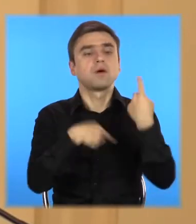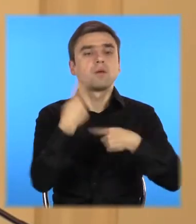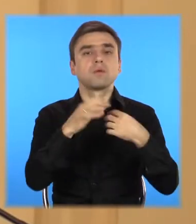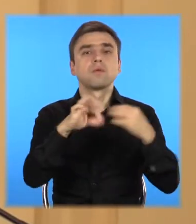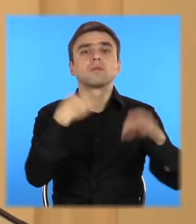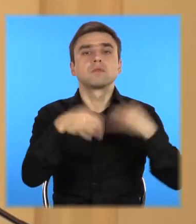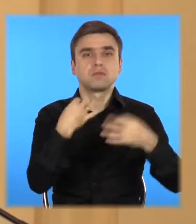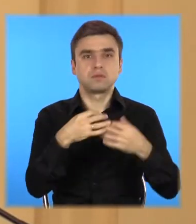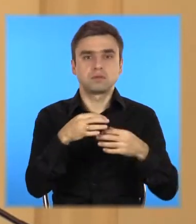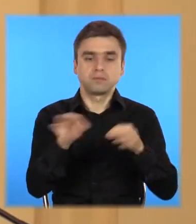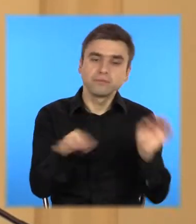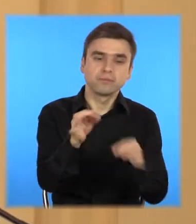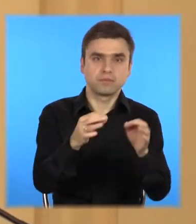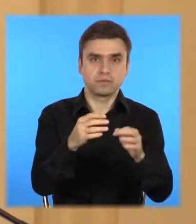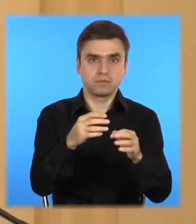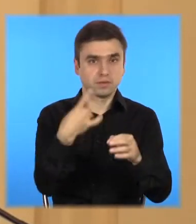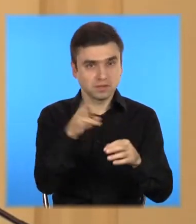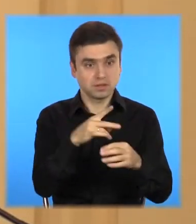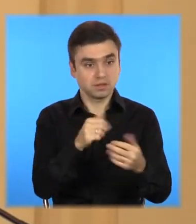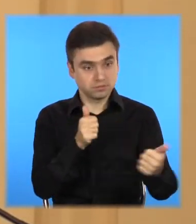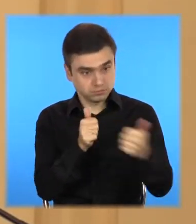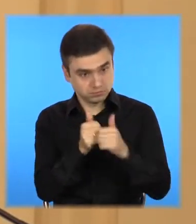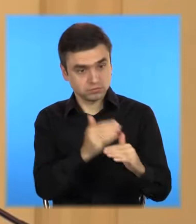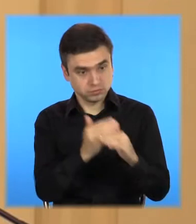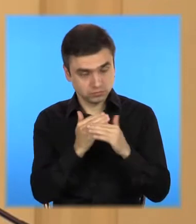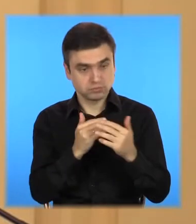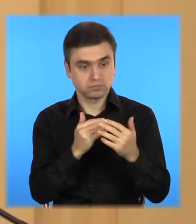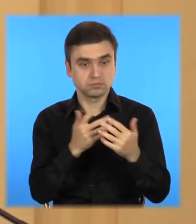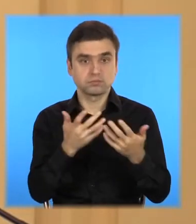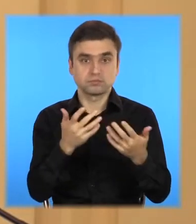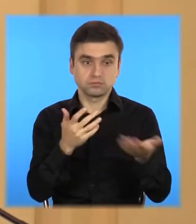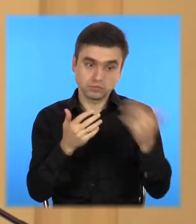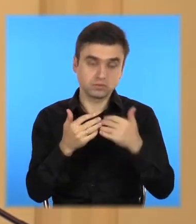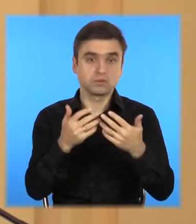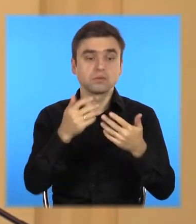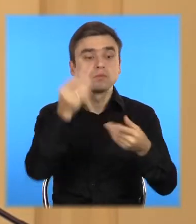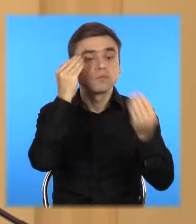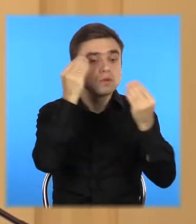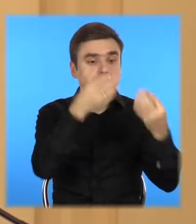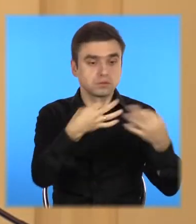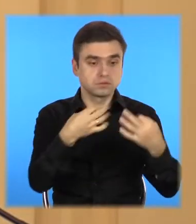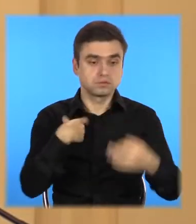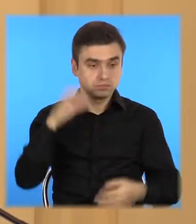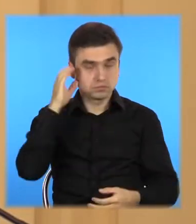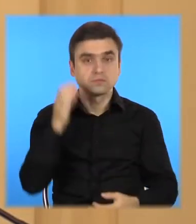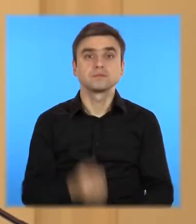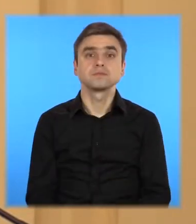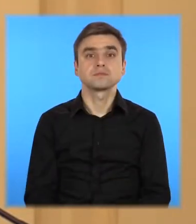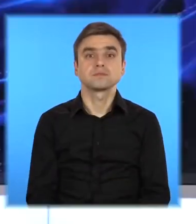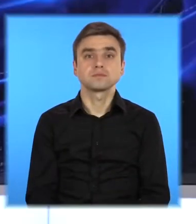питання, а долучитися до цього процесу, будь ласка. Ми кожного з вас готові послухати.